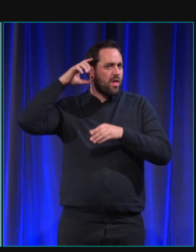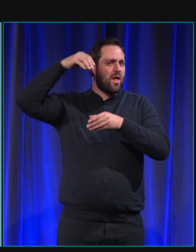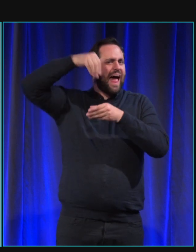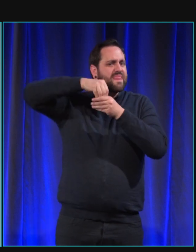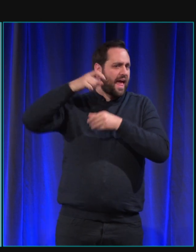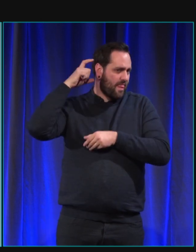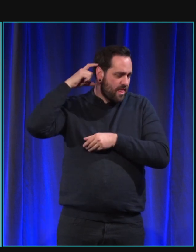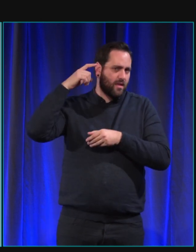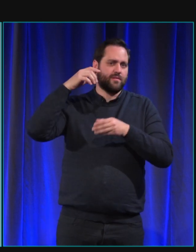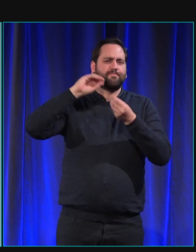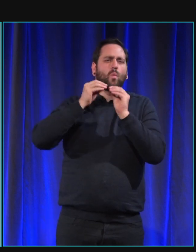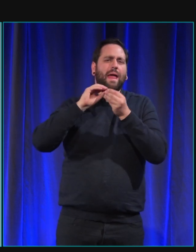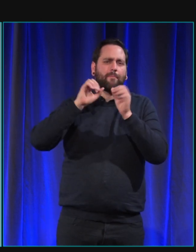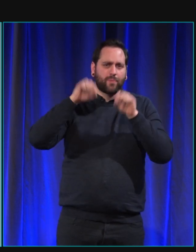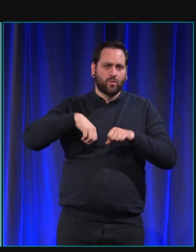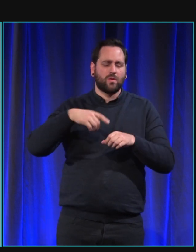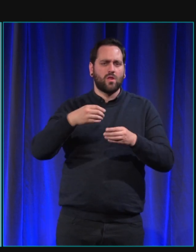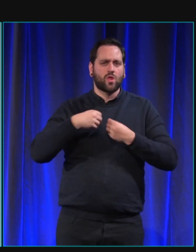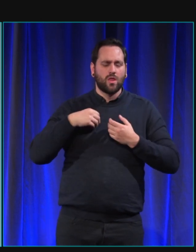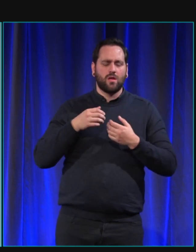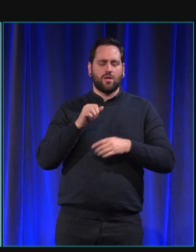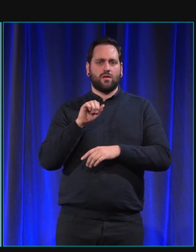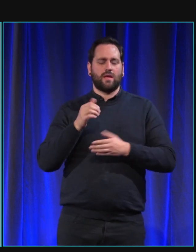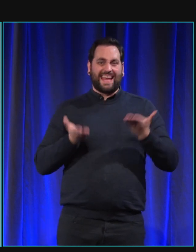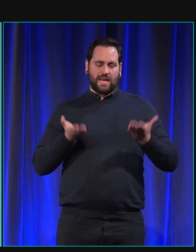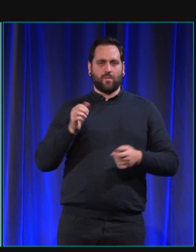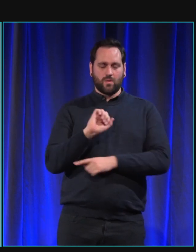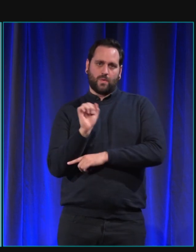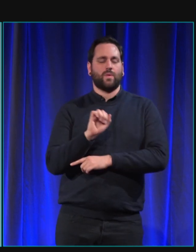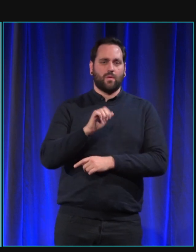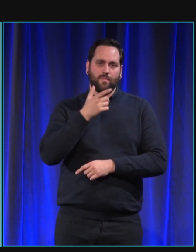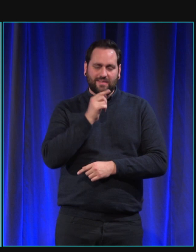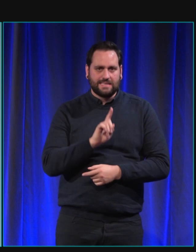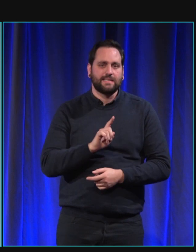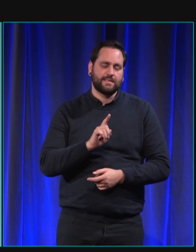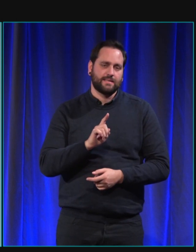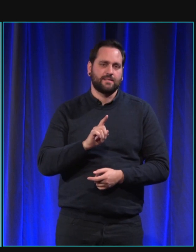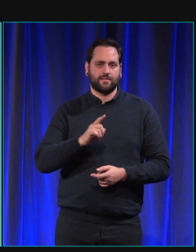et qui fait qu'il y a des pertes d'équilibre fréquentes avec la surdité.